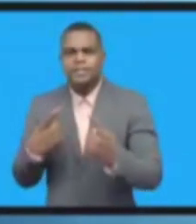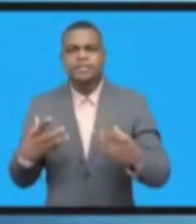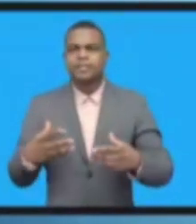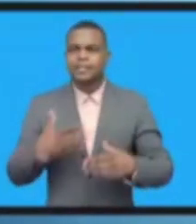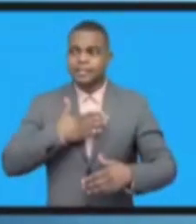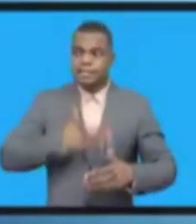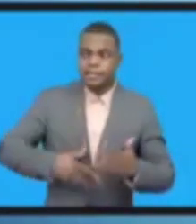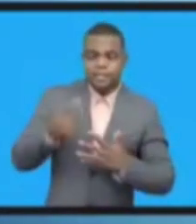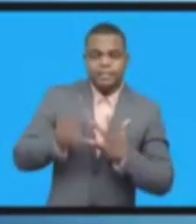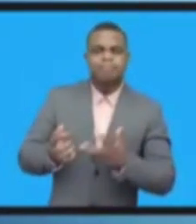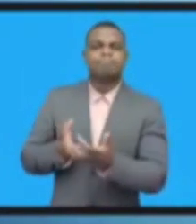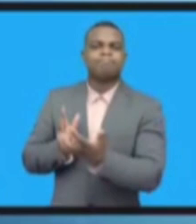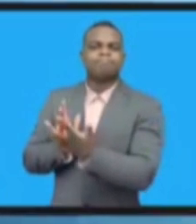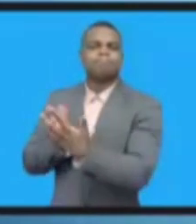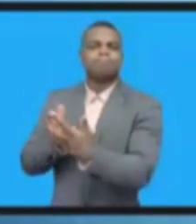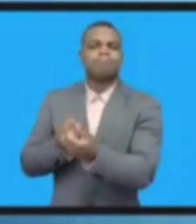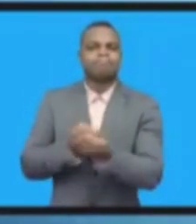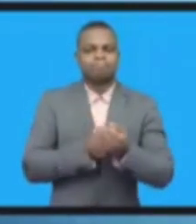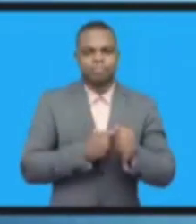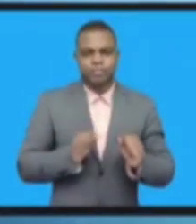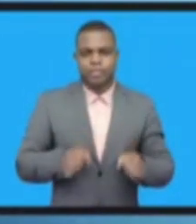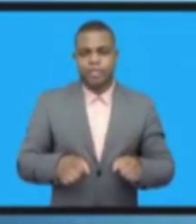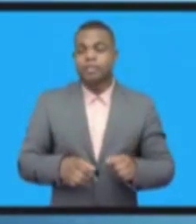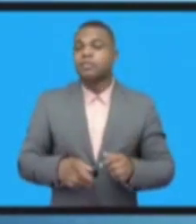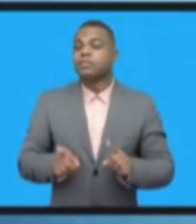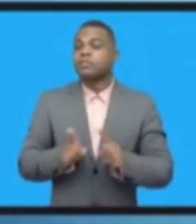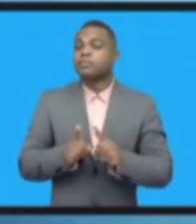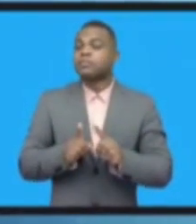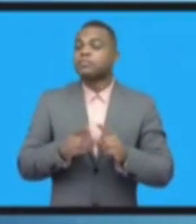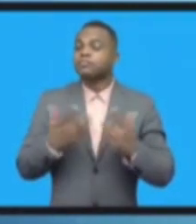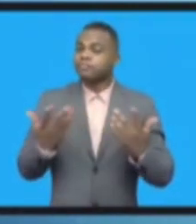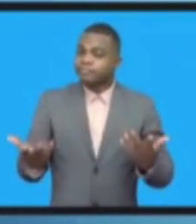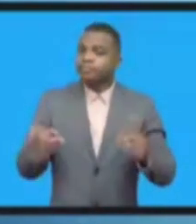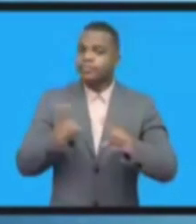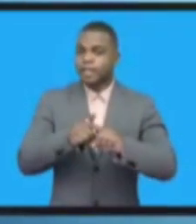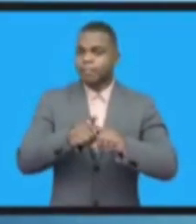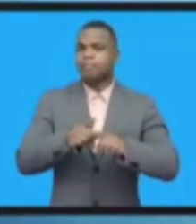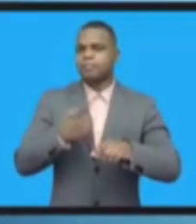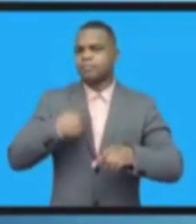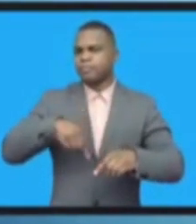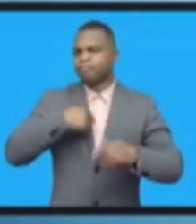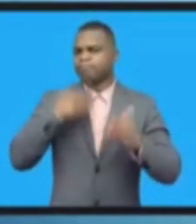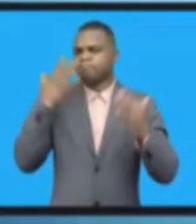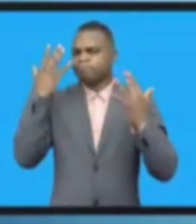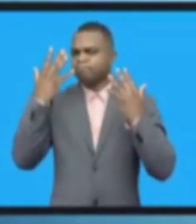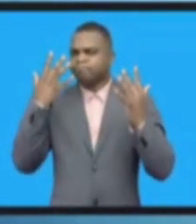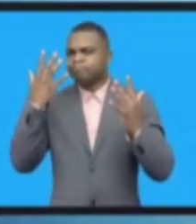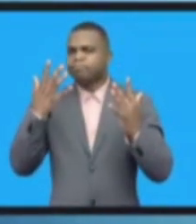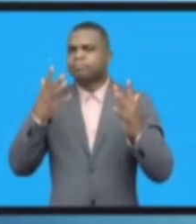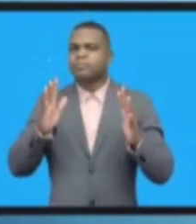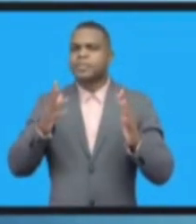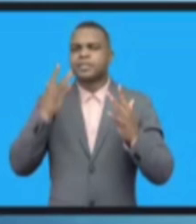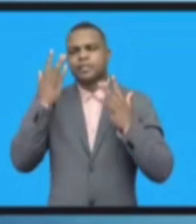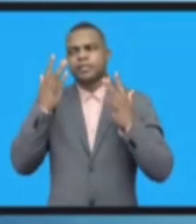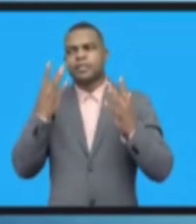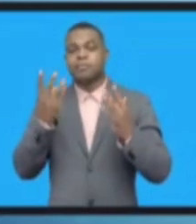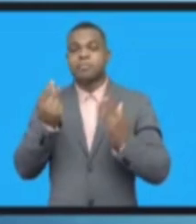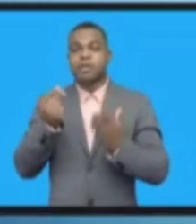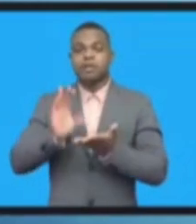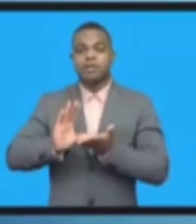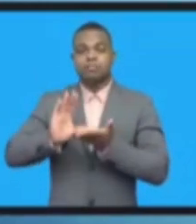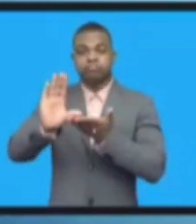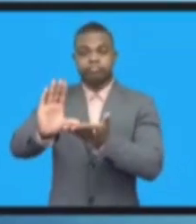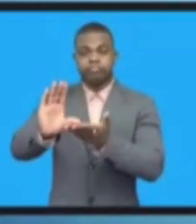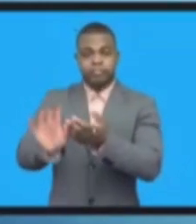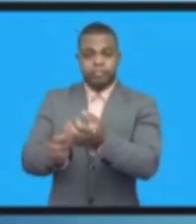Кроме того, если посмотреть на возможность децентрализации финансирования от частного сектора и